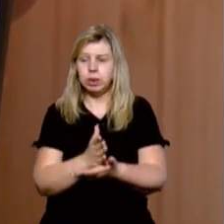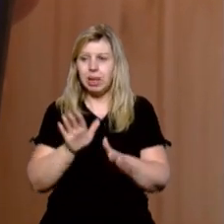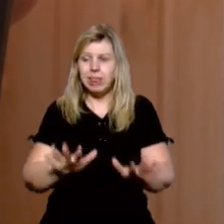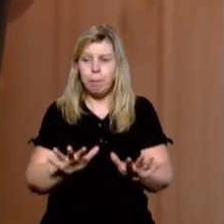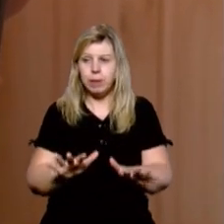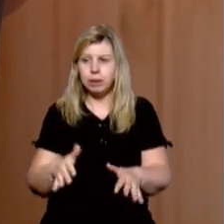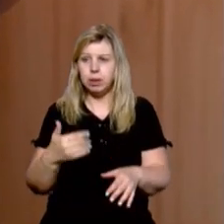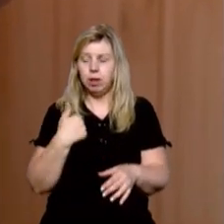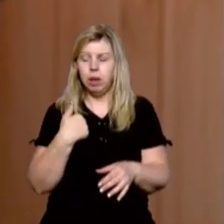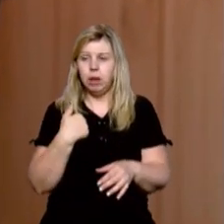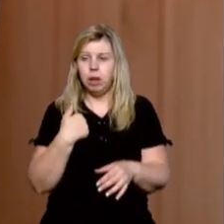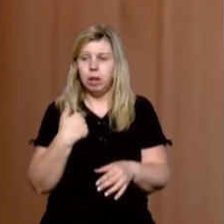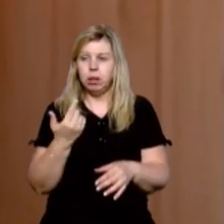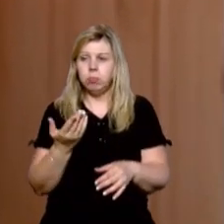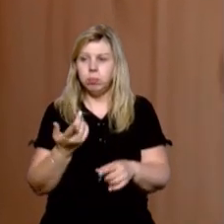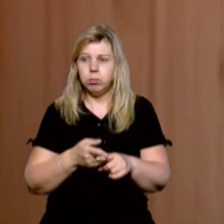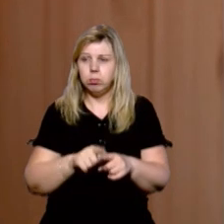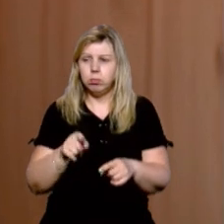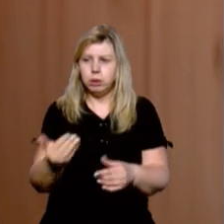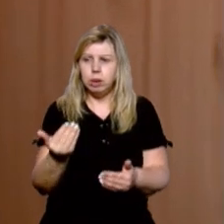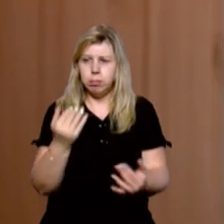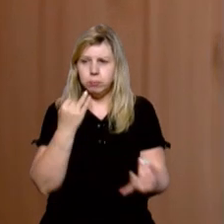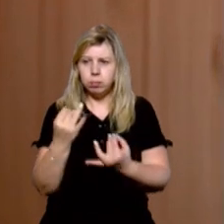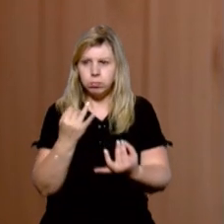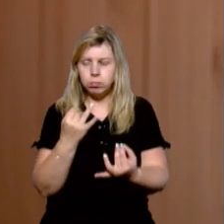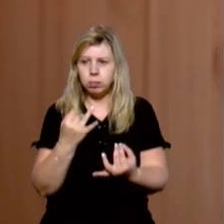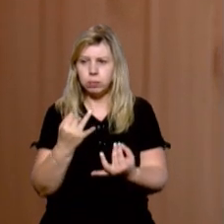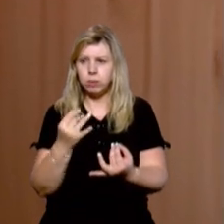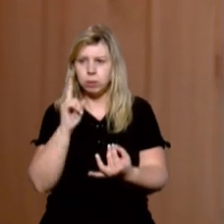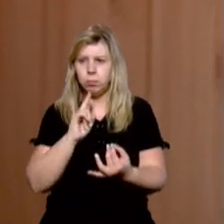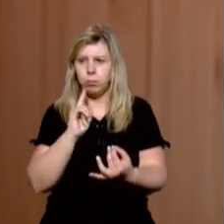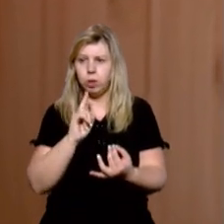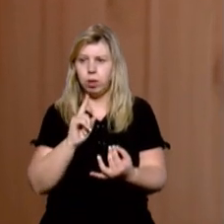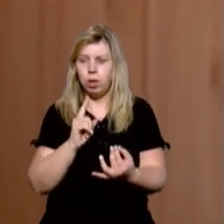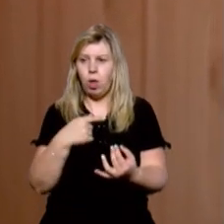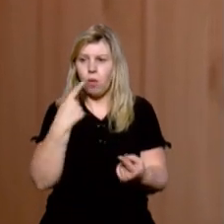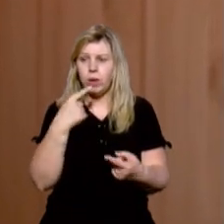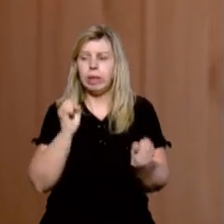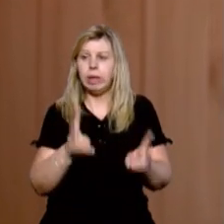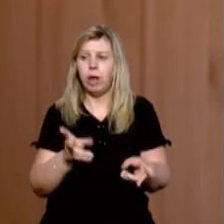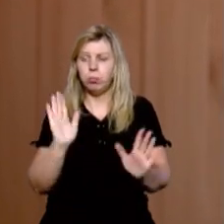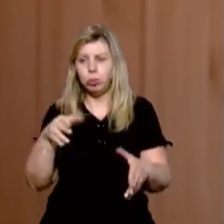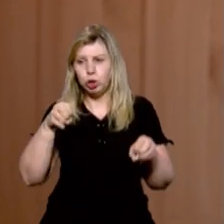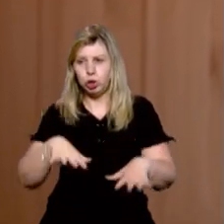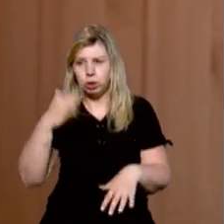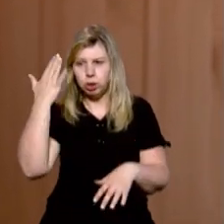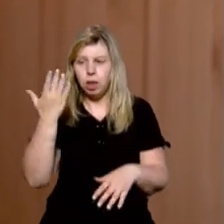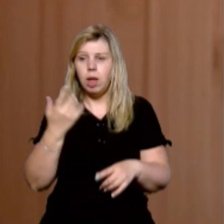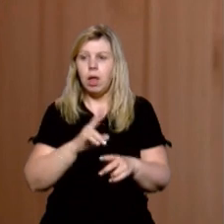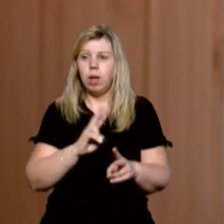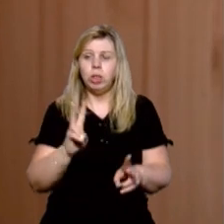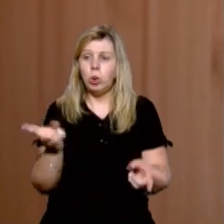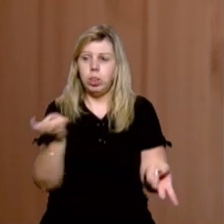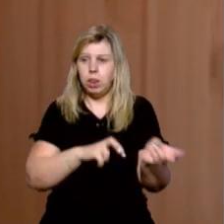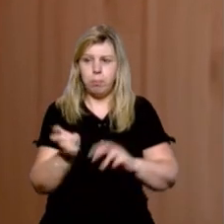місці, і подивимося спільно з підрядником зустрічатися з ними, говорити, як і цю програму ворішувати. Підрядник сьогодні